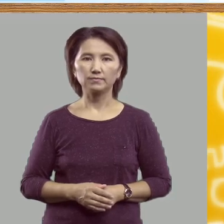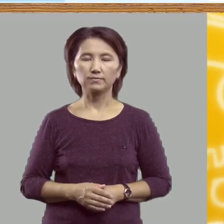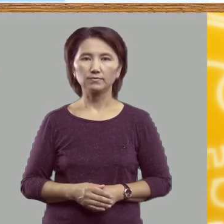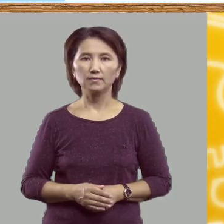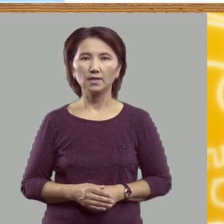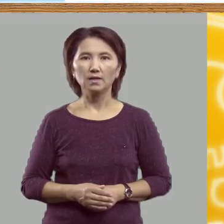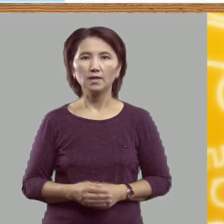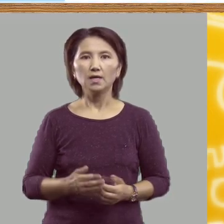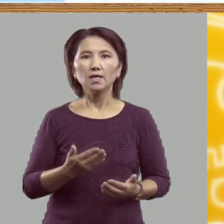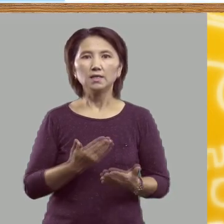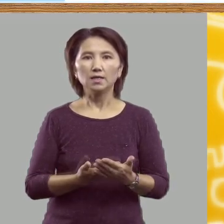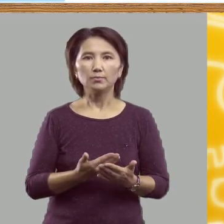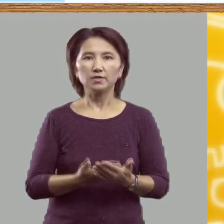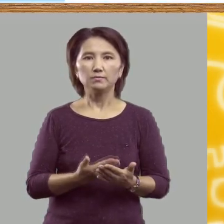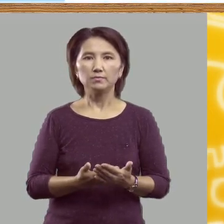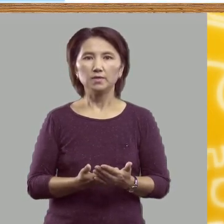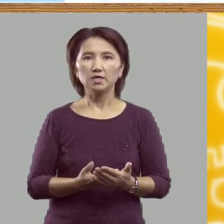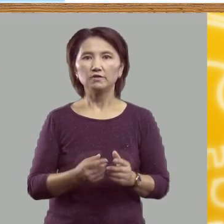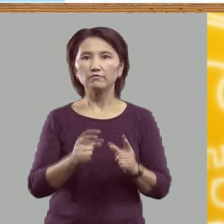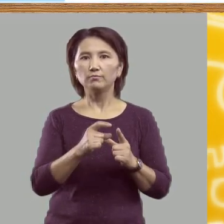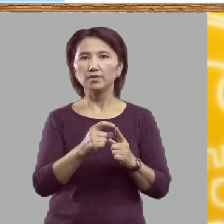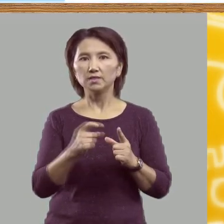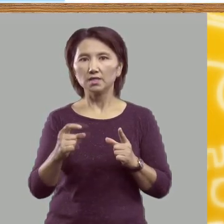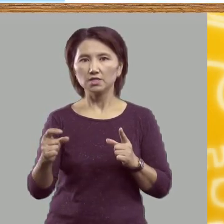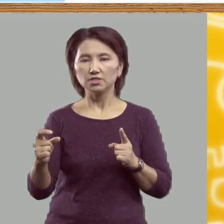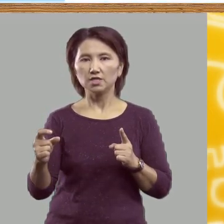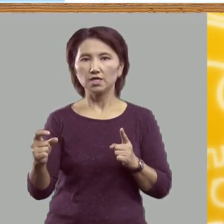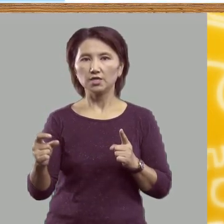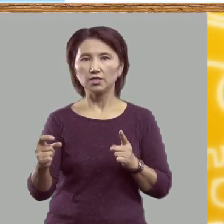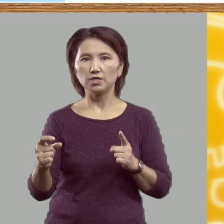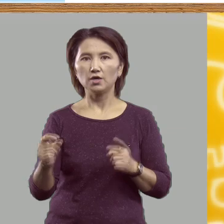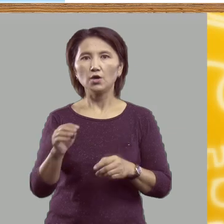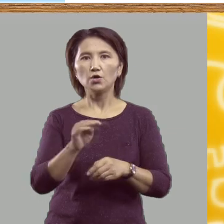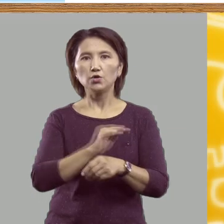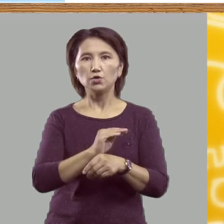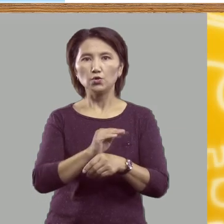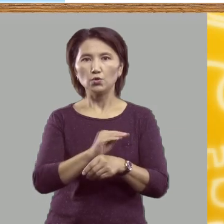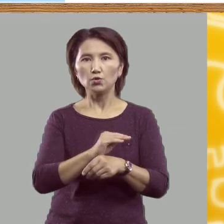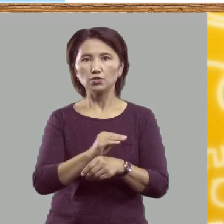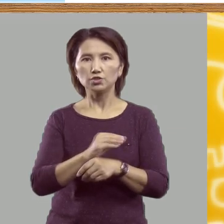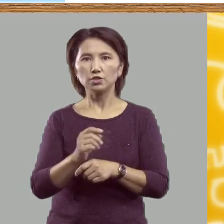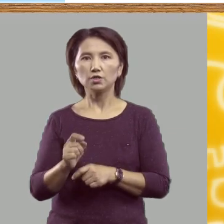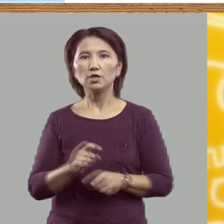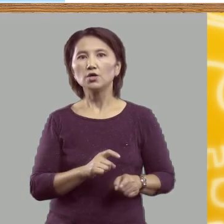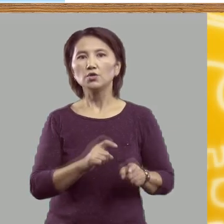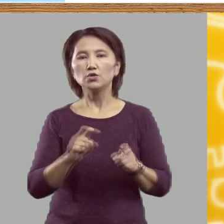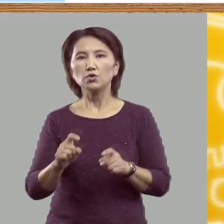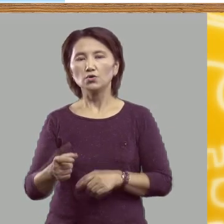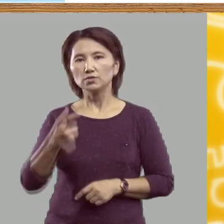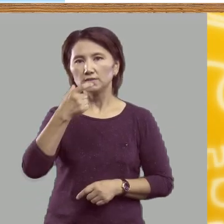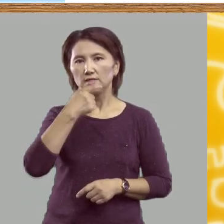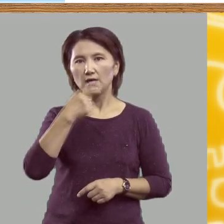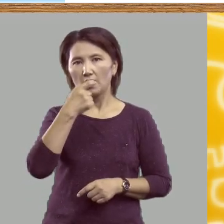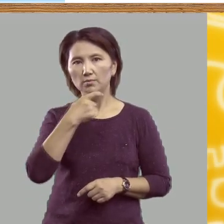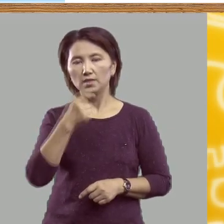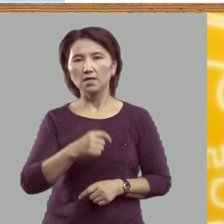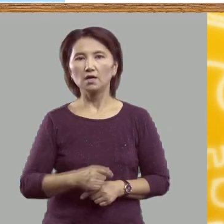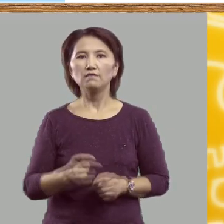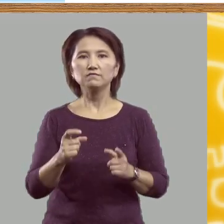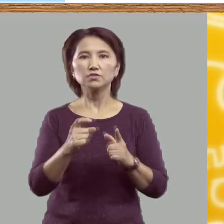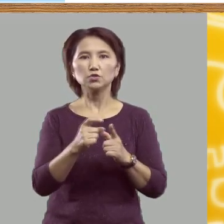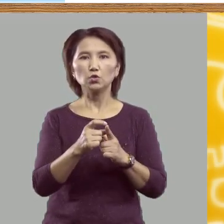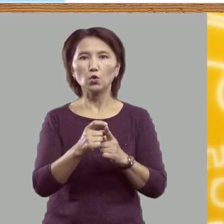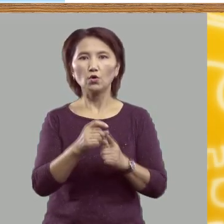Например, в предложении Ёжик нёс яблоко. В